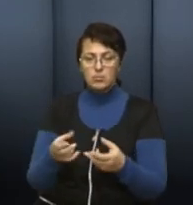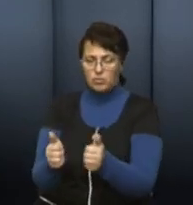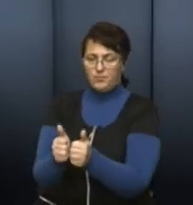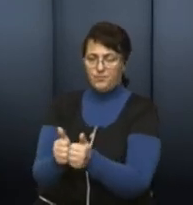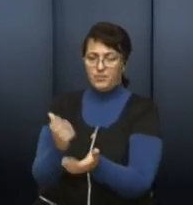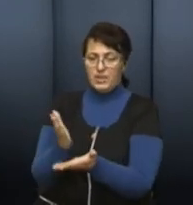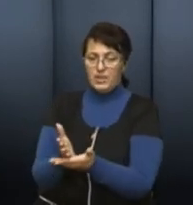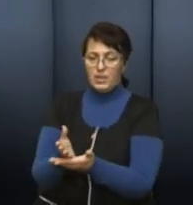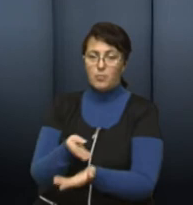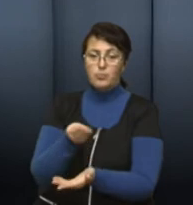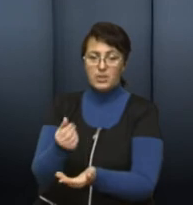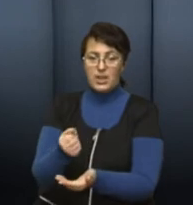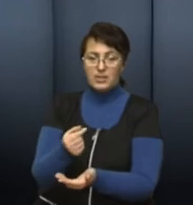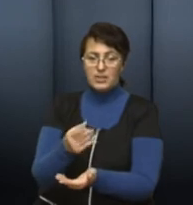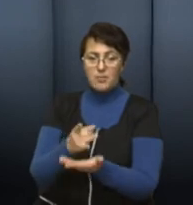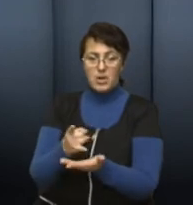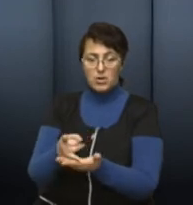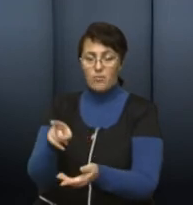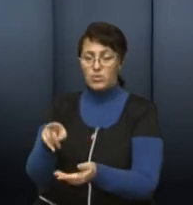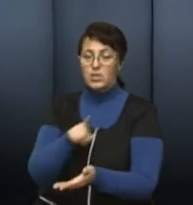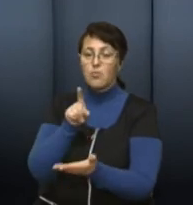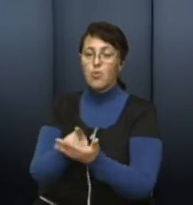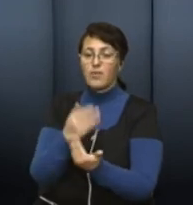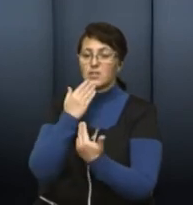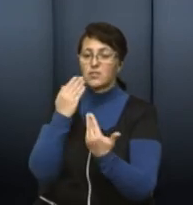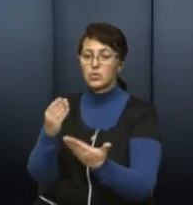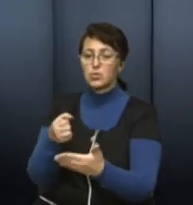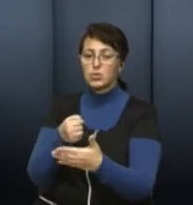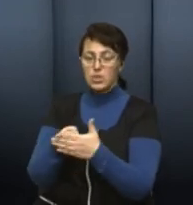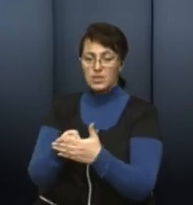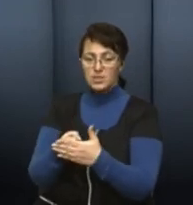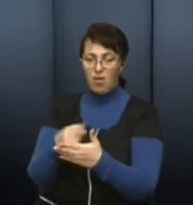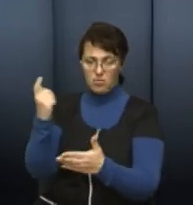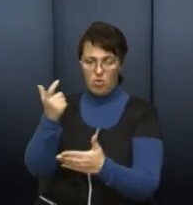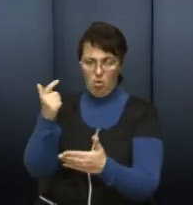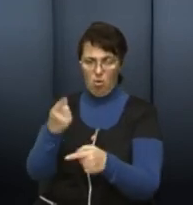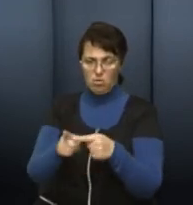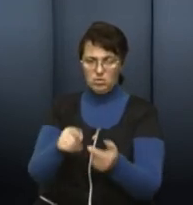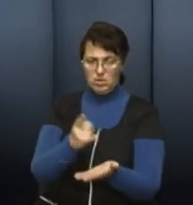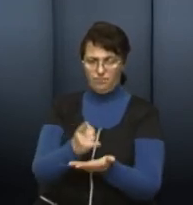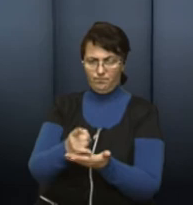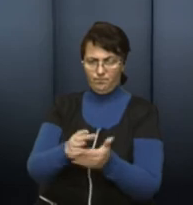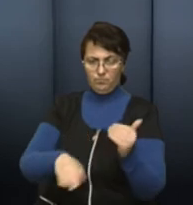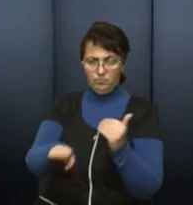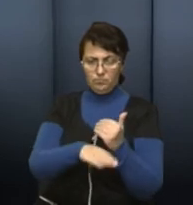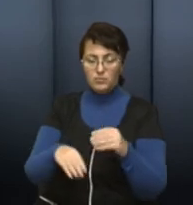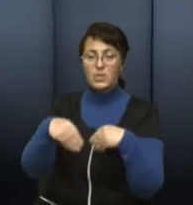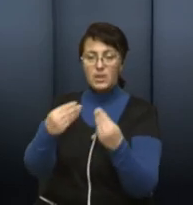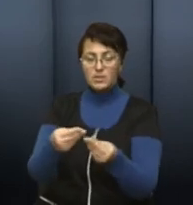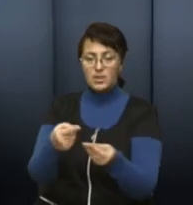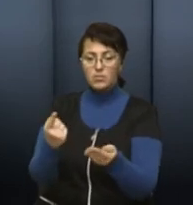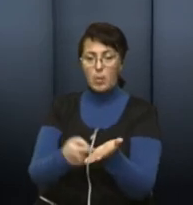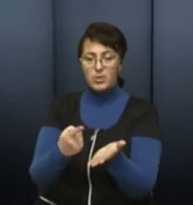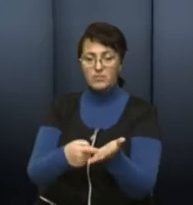платна парковка, вони повинні звернутися до оператора паркування, який є, і, відповідно, надавши певні підтверджуючі